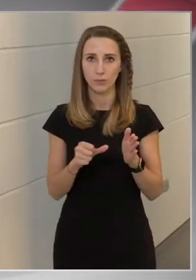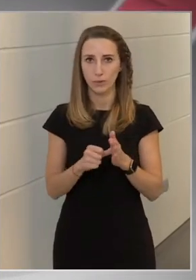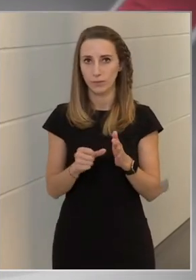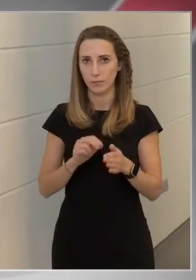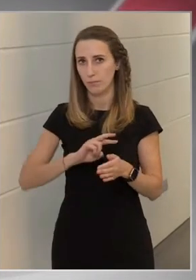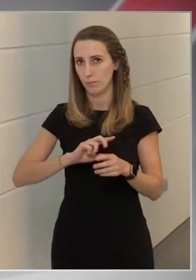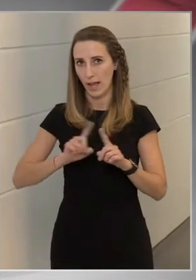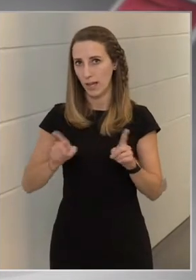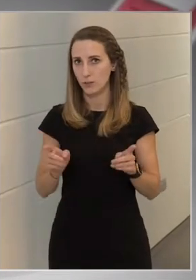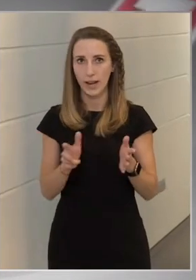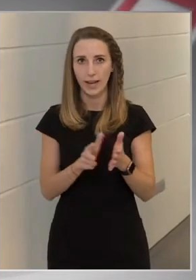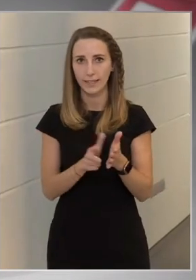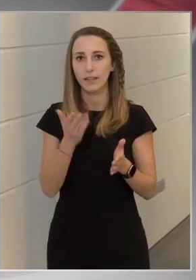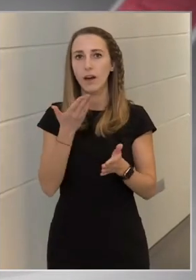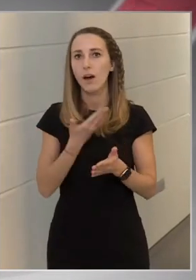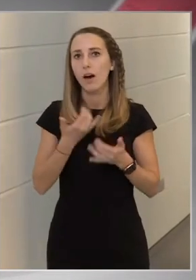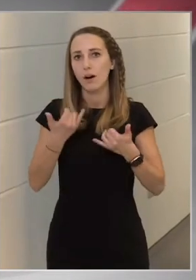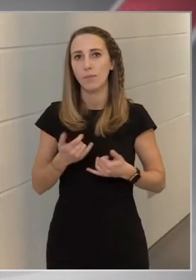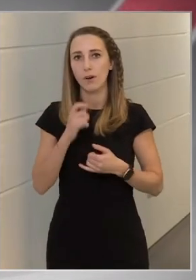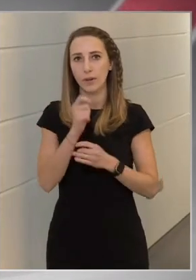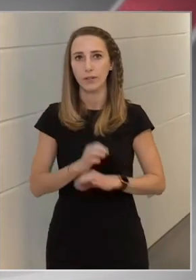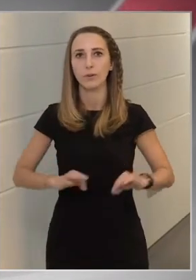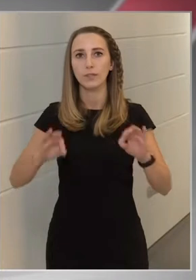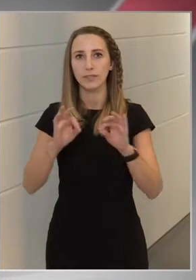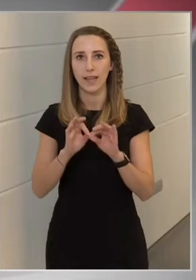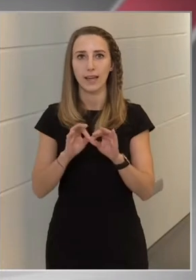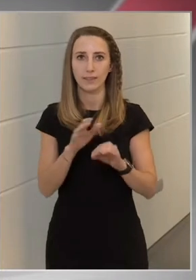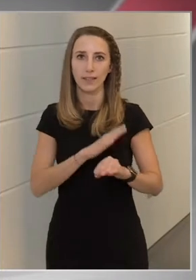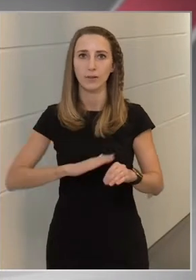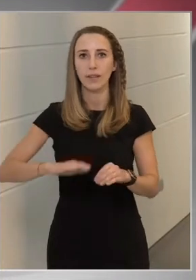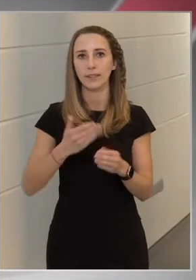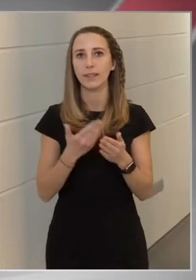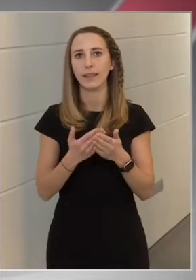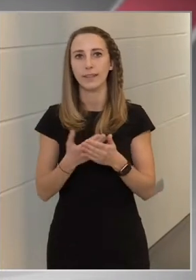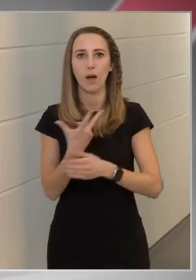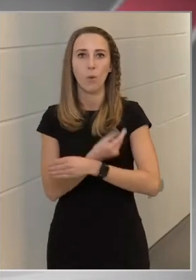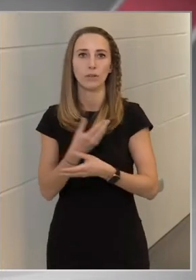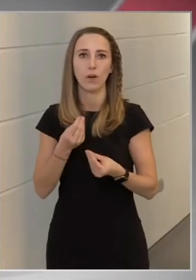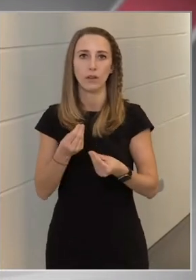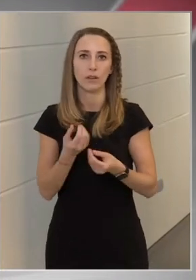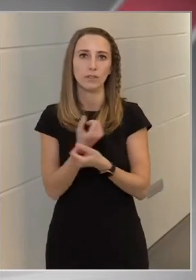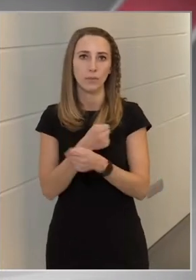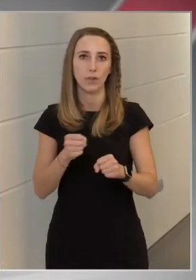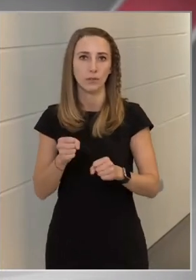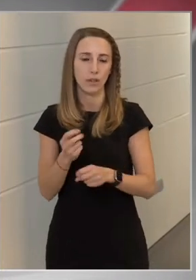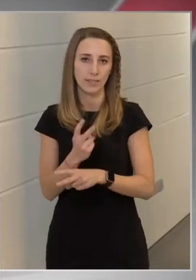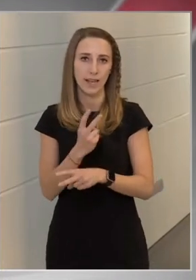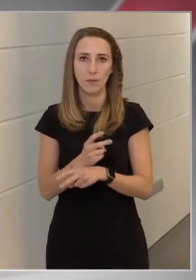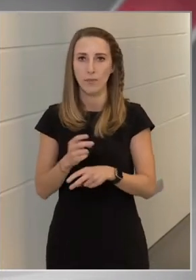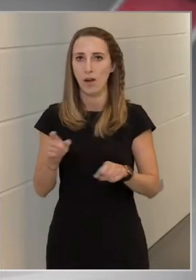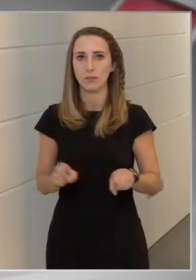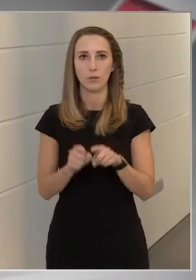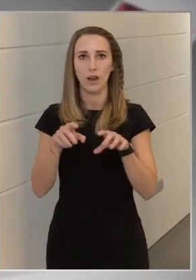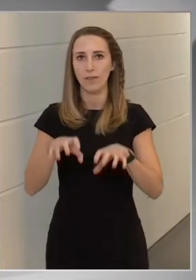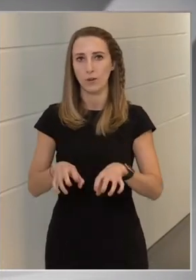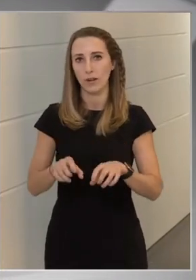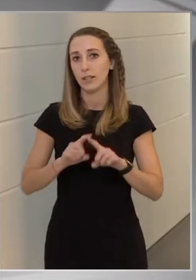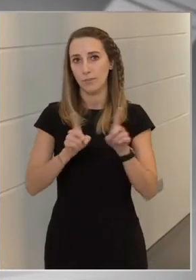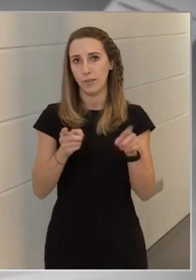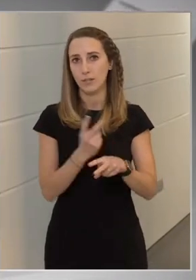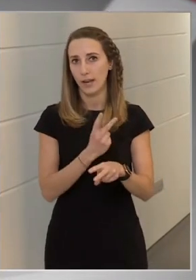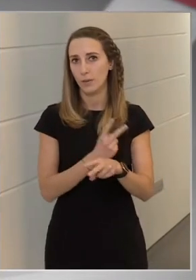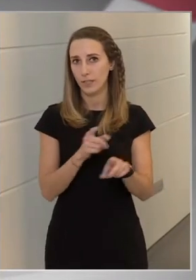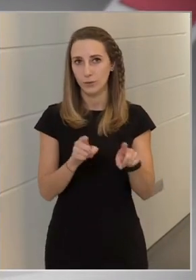Magyarország területén oltóanyag lenne szabadon, akkor azt az állam azonnal lefoglalná, ugyanúgy egyébként ezt más államok is teszik.